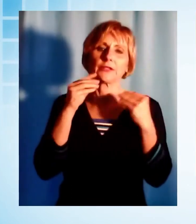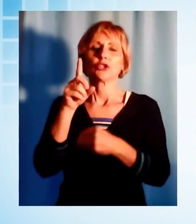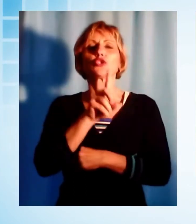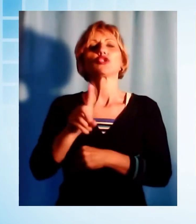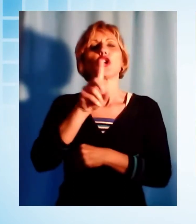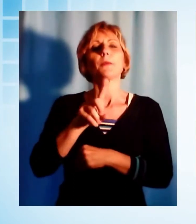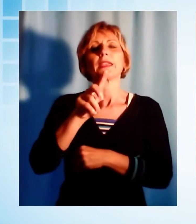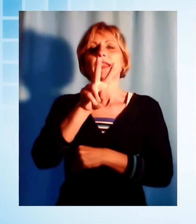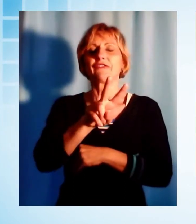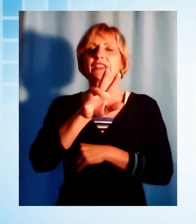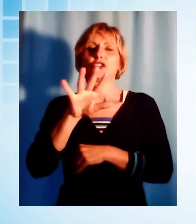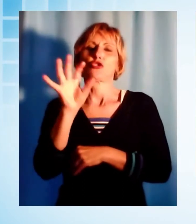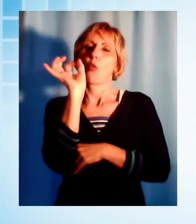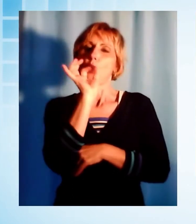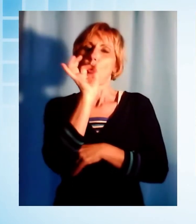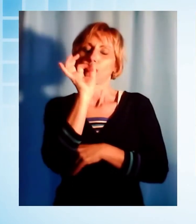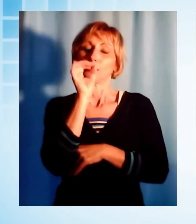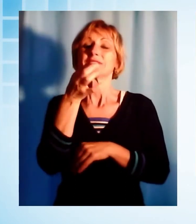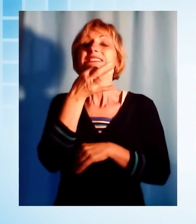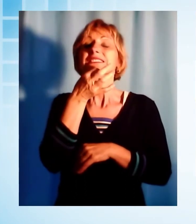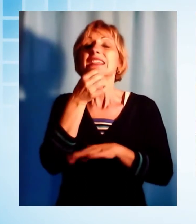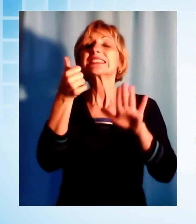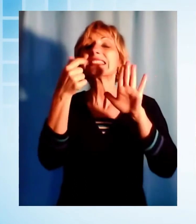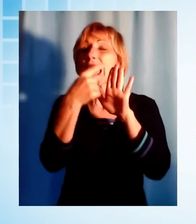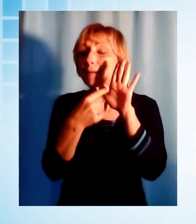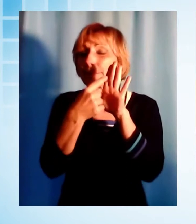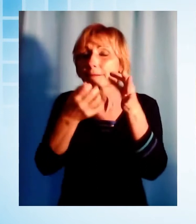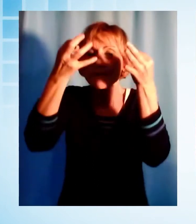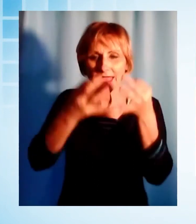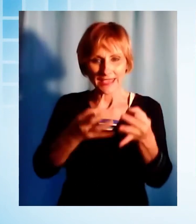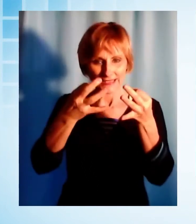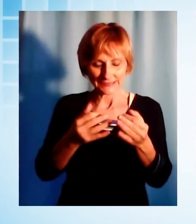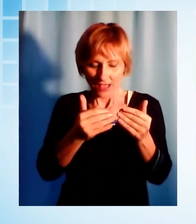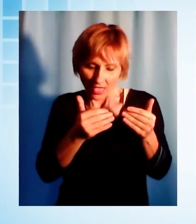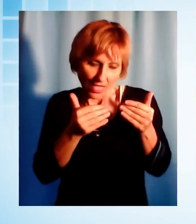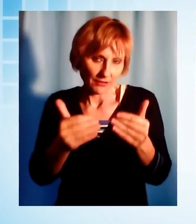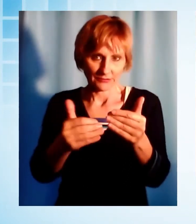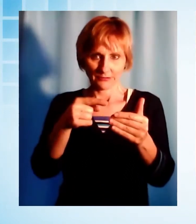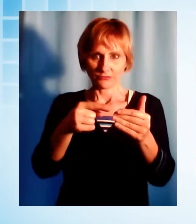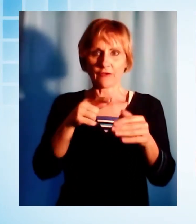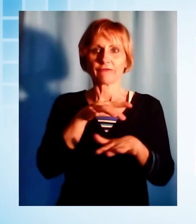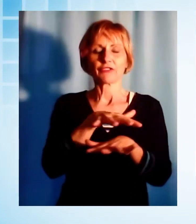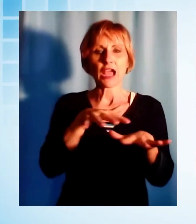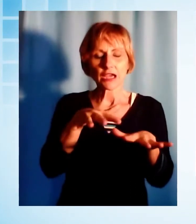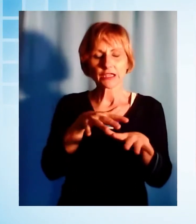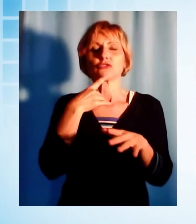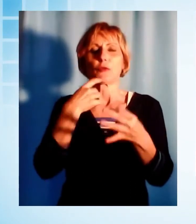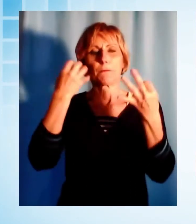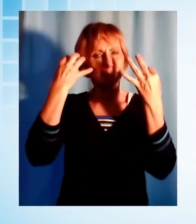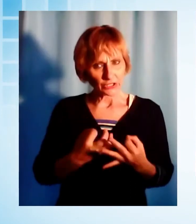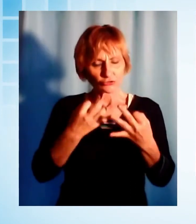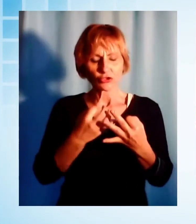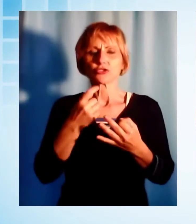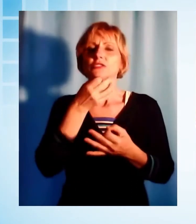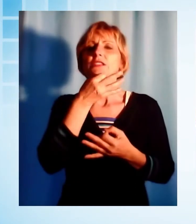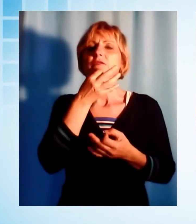ottobre, praticamente fra sei mesi esatti, sei mesi di prorogazio per le amministrazioni come Viareggio, sei mesi in cui la politica cittadina